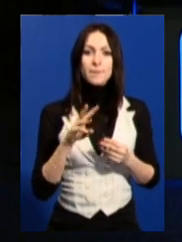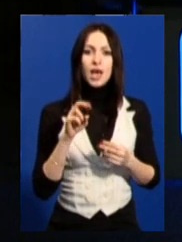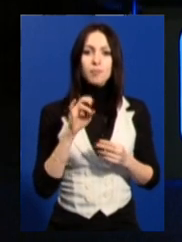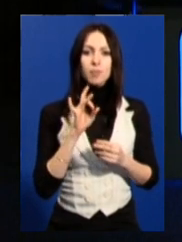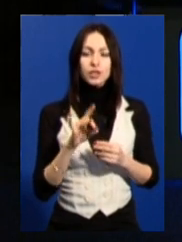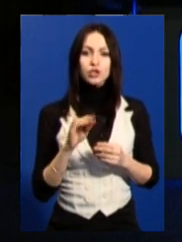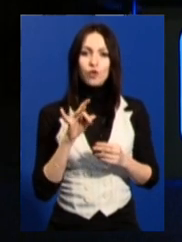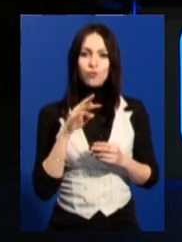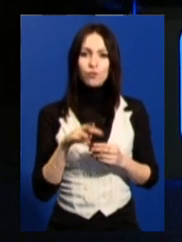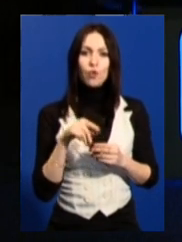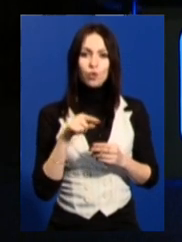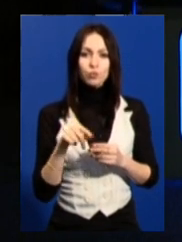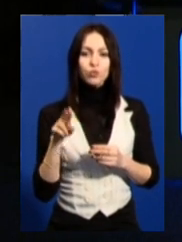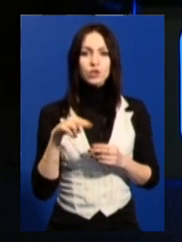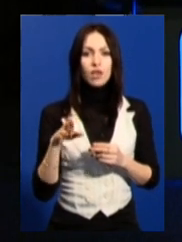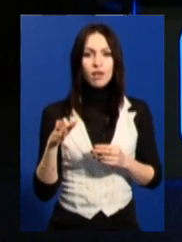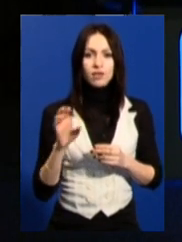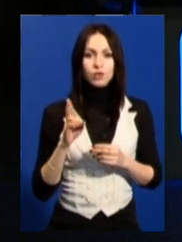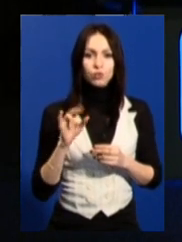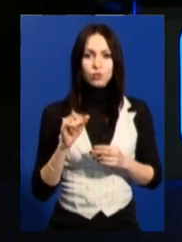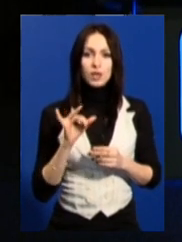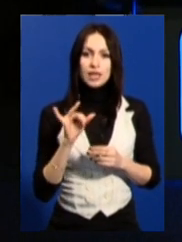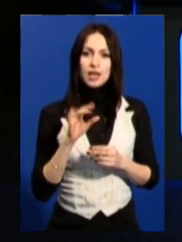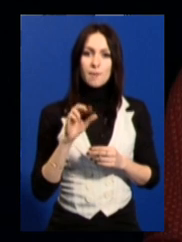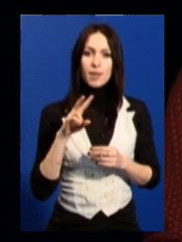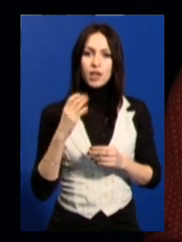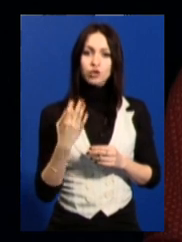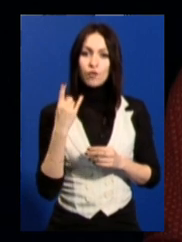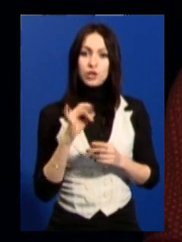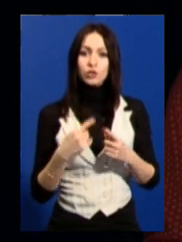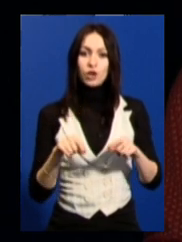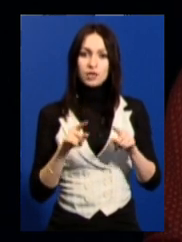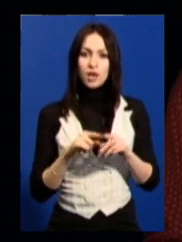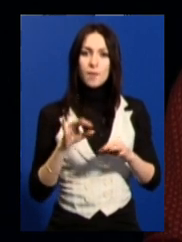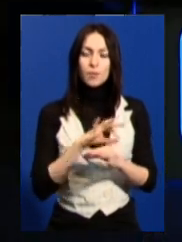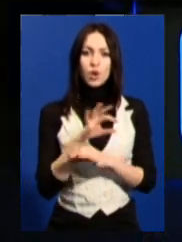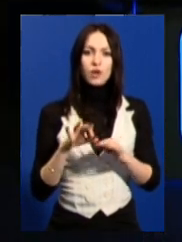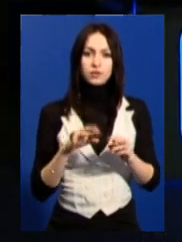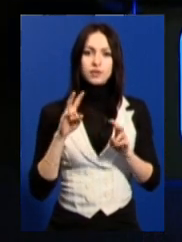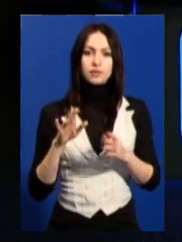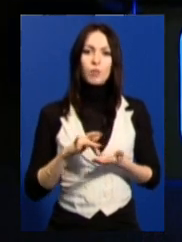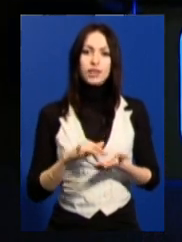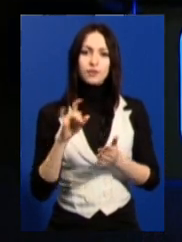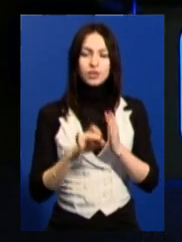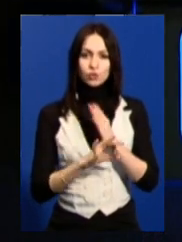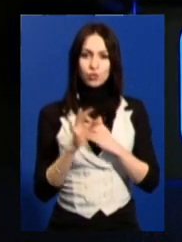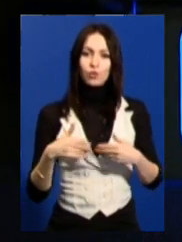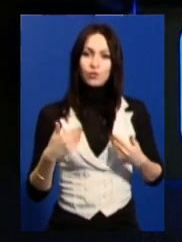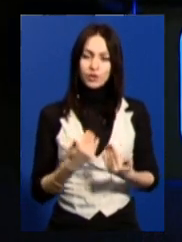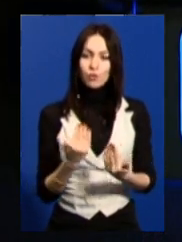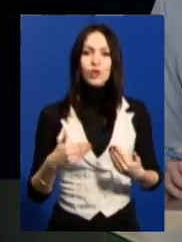культ» Івана Скиба-Якубова та Ілля Балашов, з організаторів проєкту «Мандрівники зі Сходу». Я вітаю вас в нашій студії. Доброго дня.